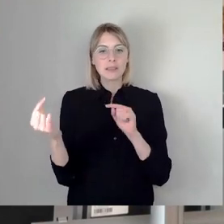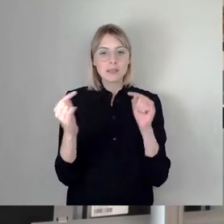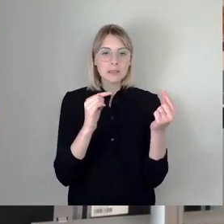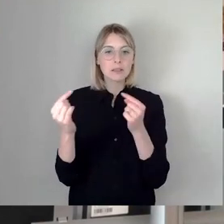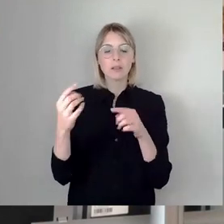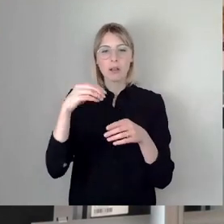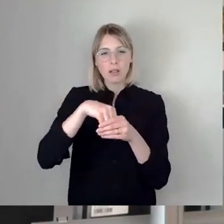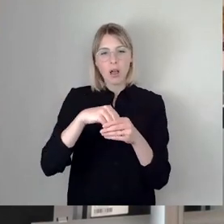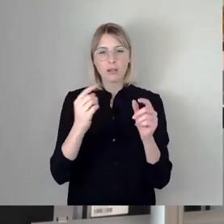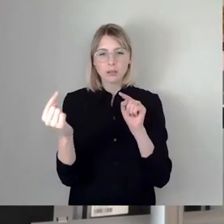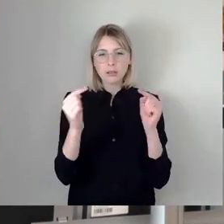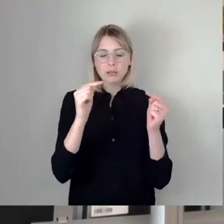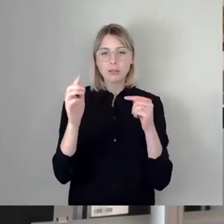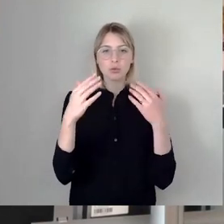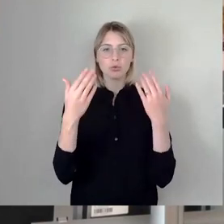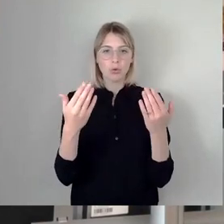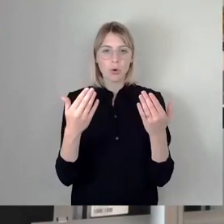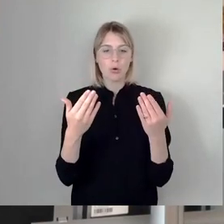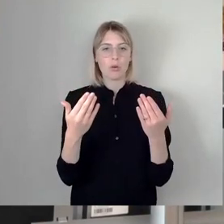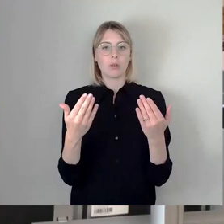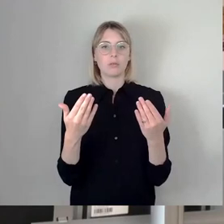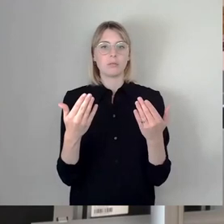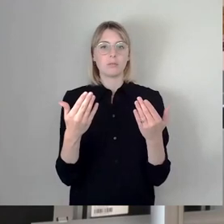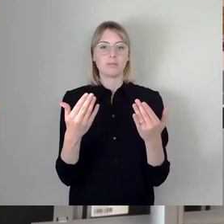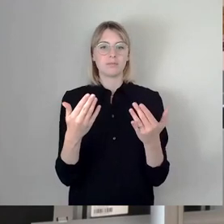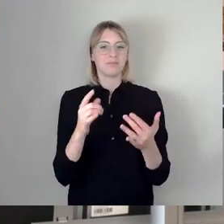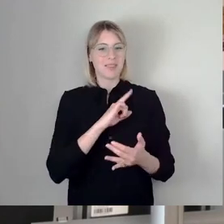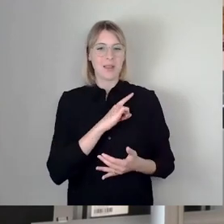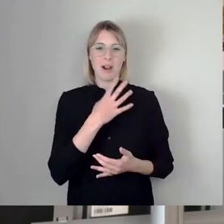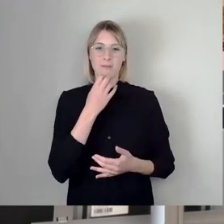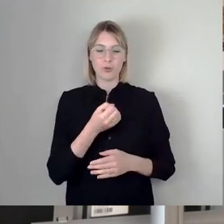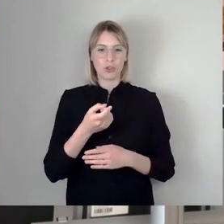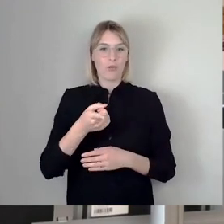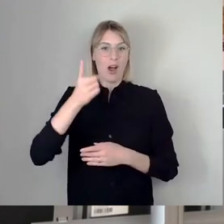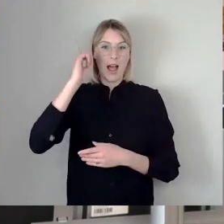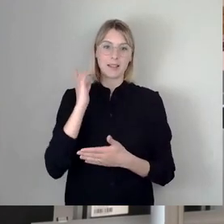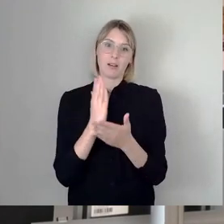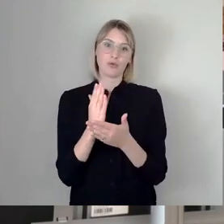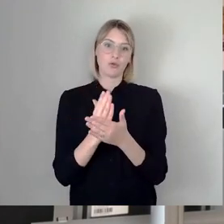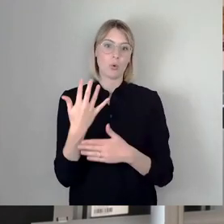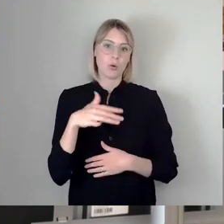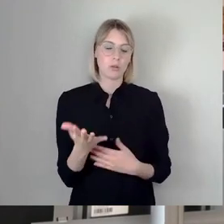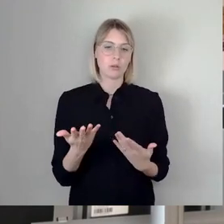hier führen, die hätte ich mir im Übrigen vor einem Jahr gewünscht, als das Thema auf der Tagesordnung stand,